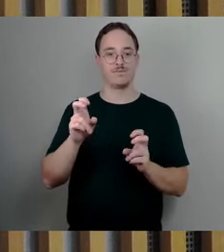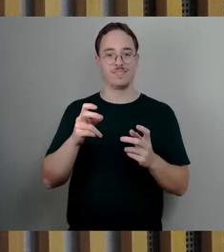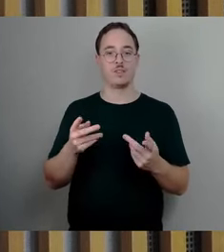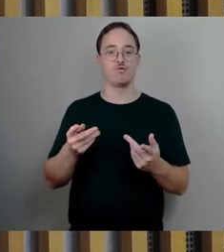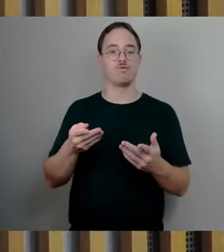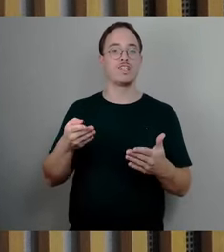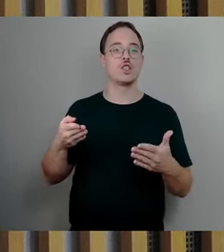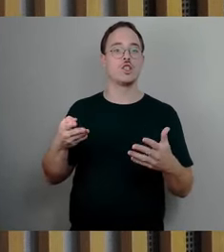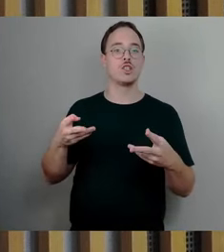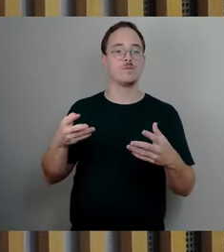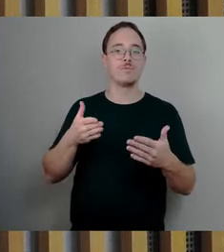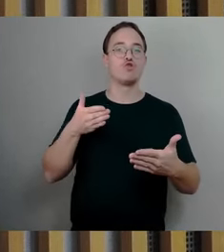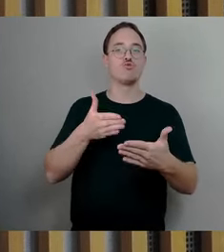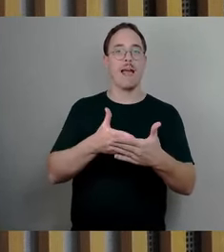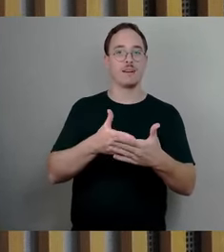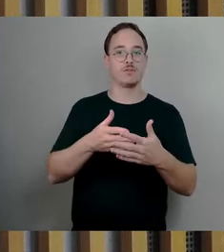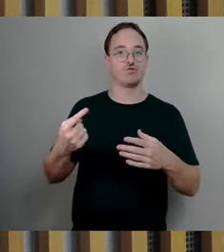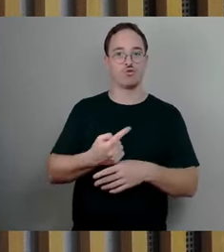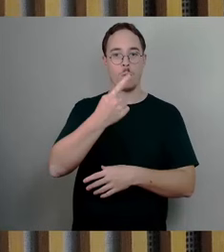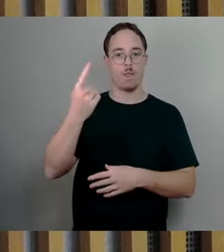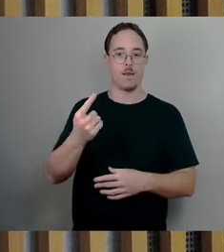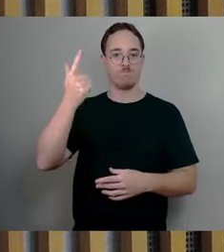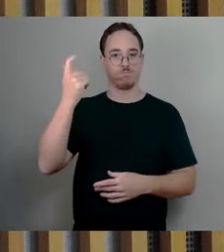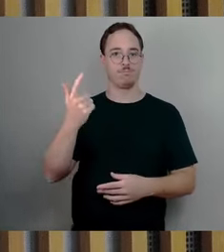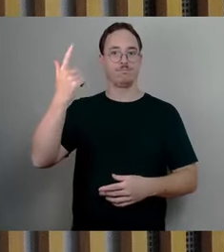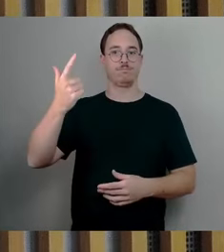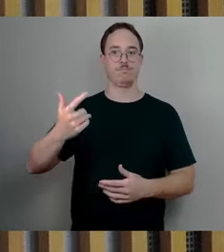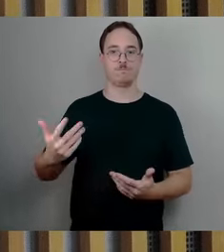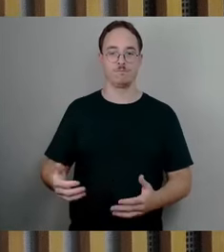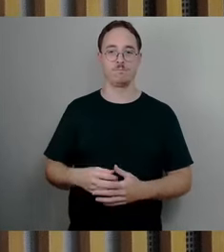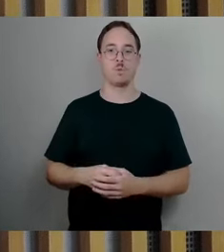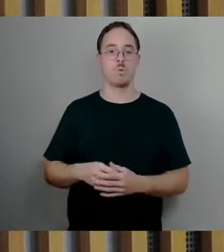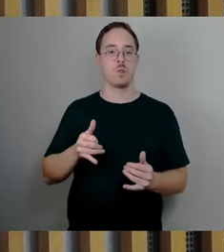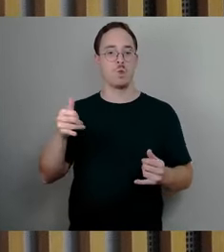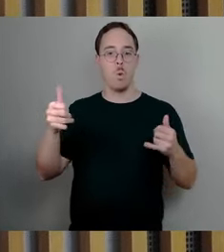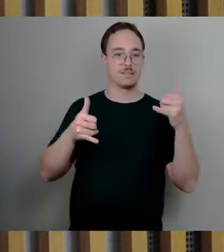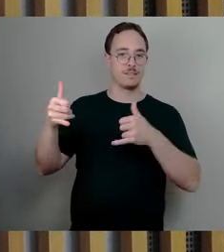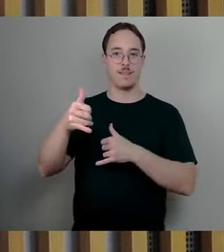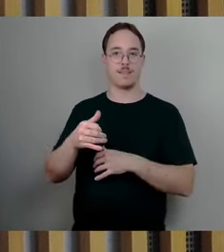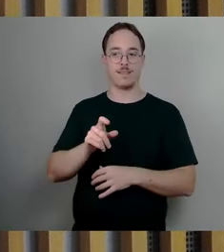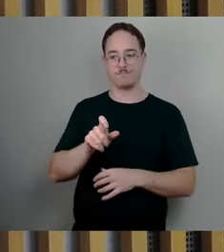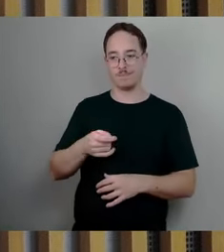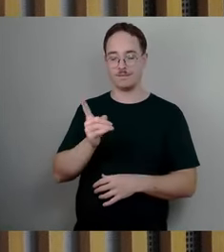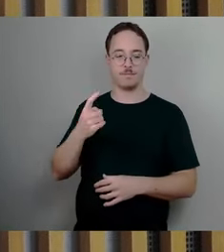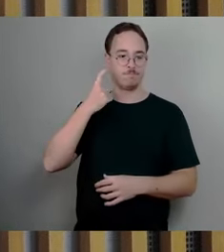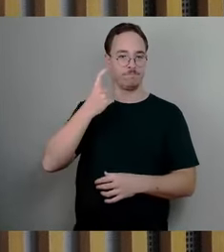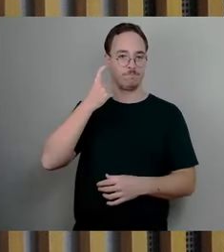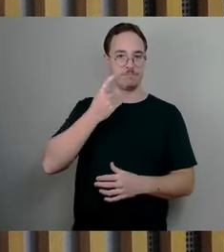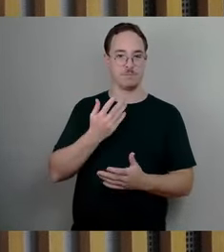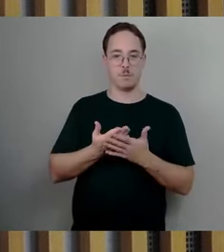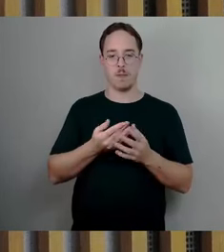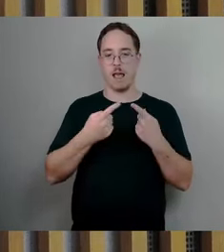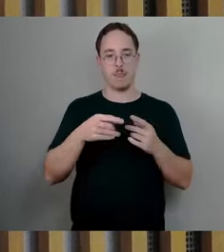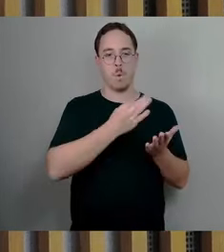Und Touristen vor allen Dingen fragen sich in allen anderen Orten dieser Welt, können sie halt noch irgendwie in der lauen Sommernacht